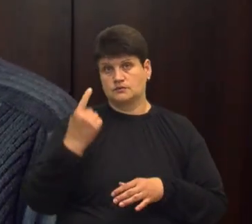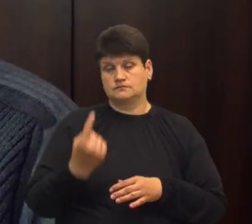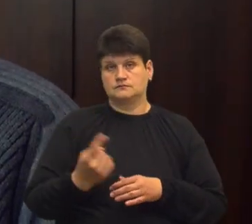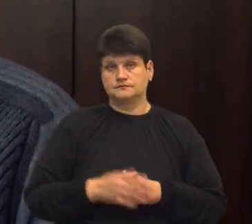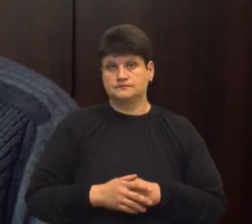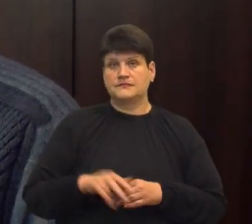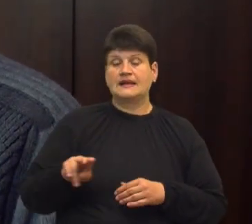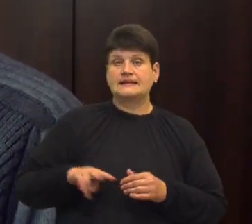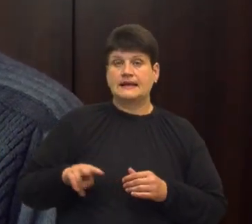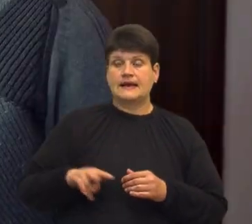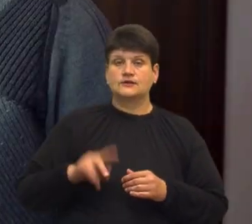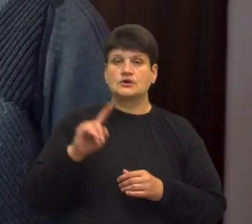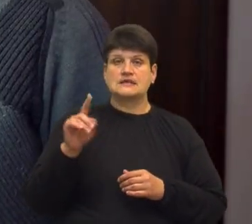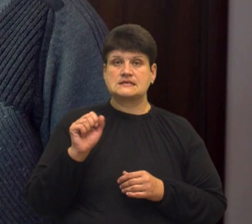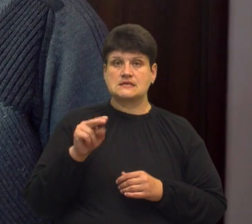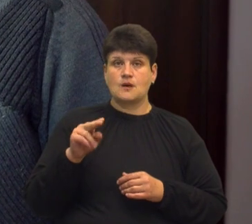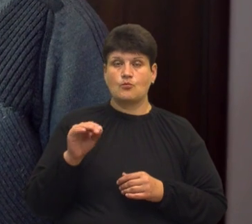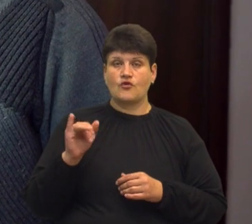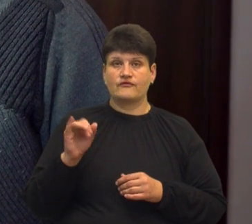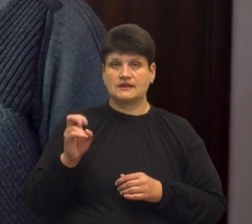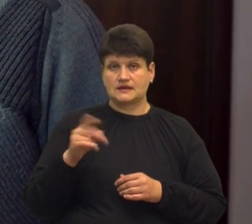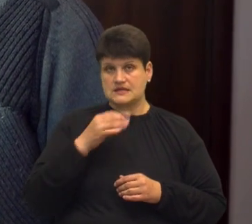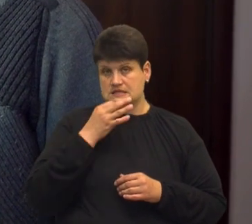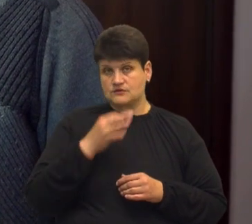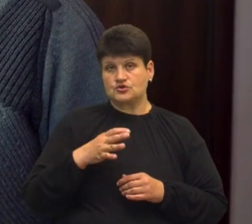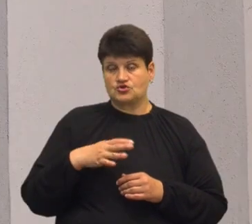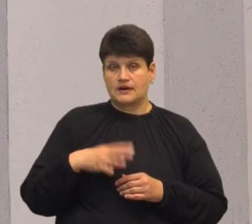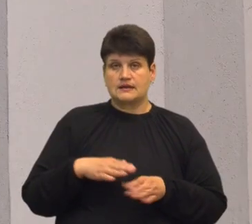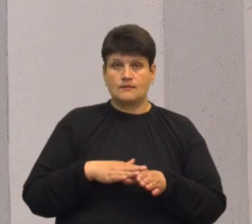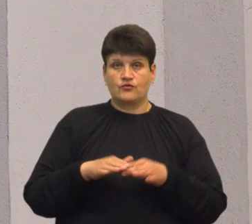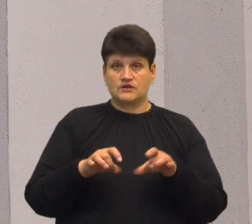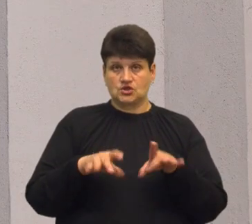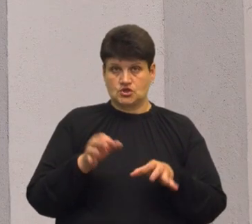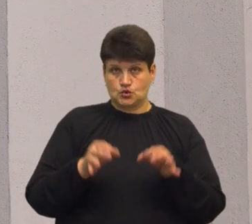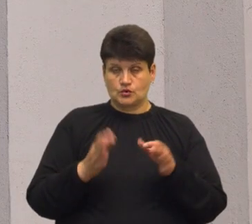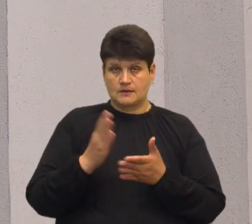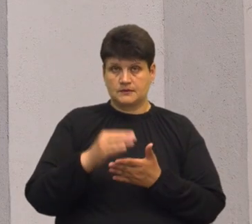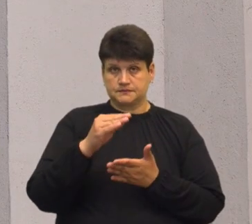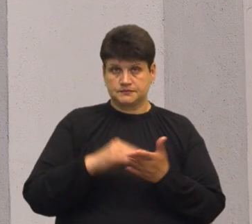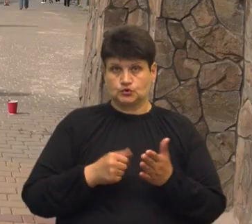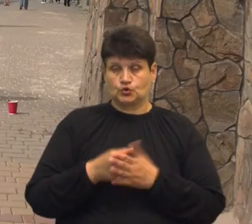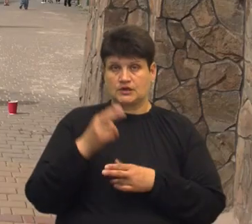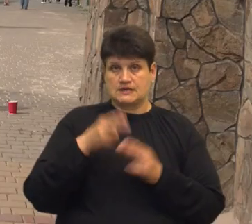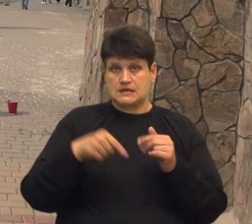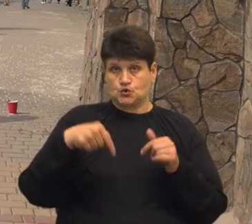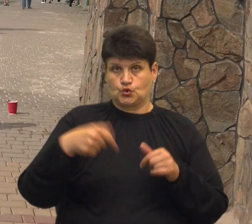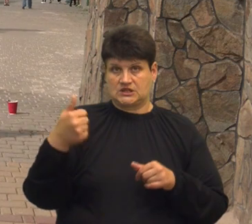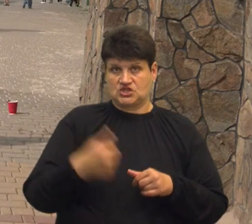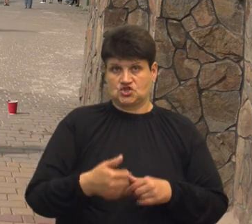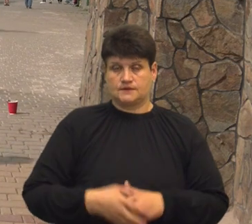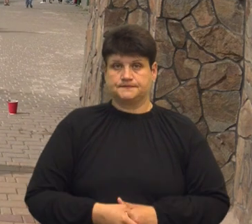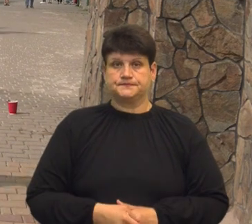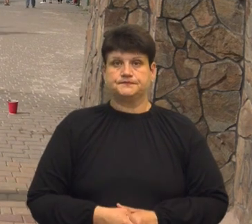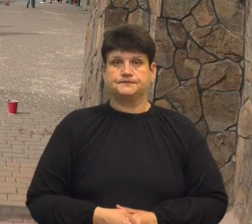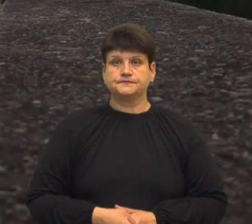заповідника Вадим Микулич телефоном сказав, що очікує на повне рішення суду, яке має бути складене до кінця цього тижня. Ксана Максимлюк,